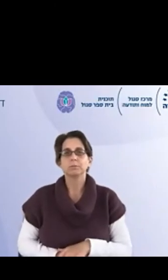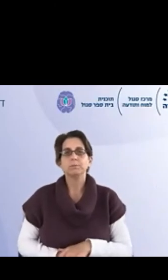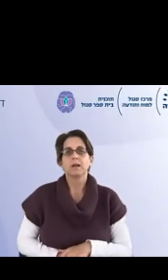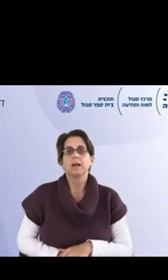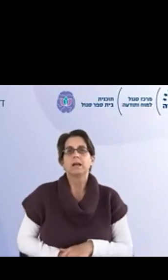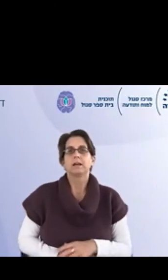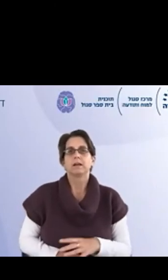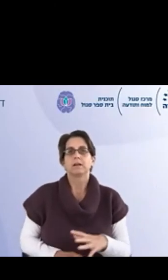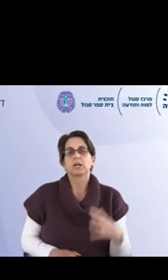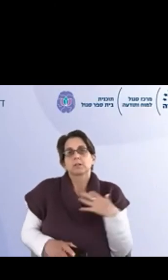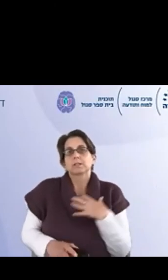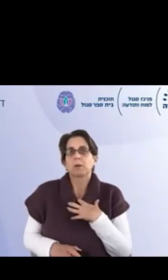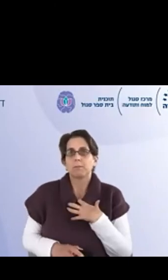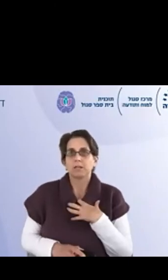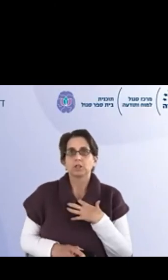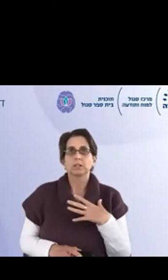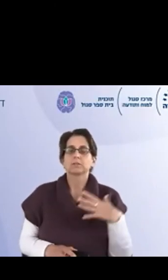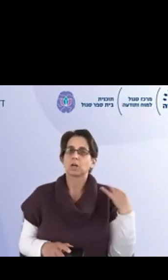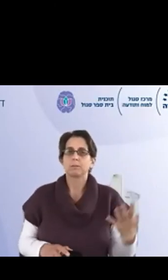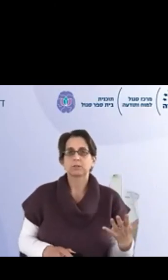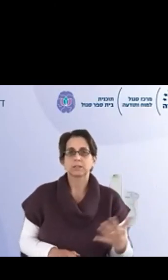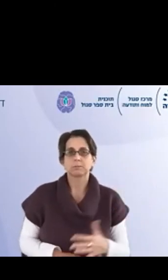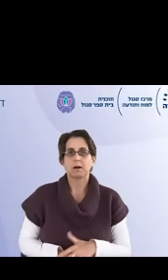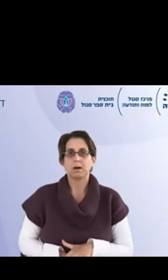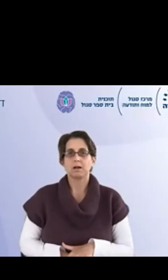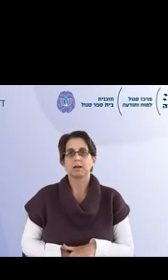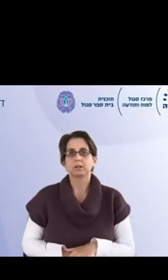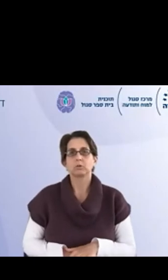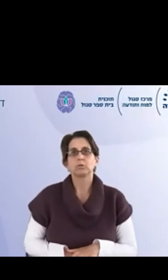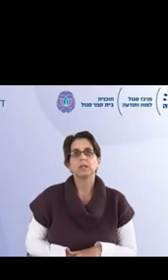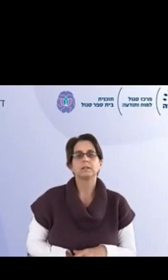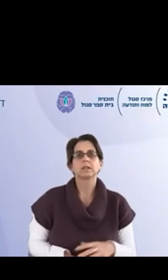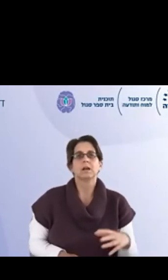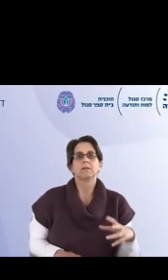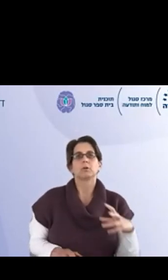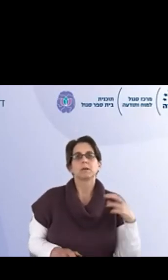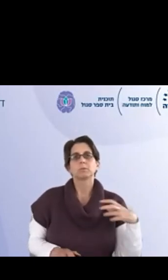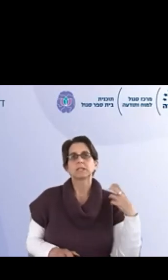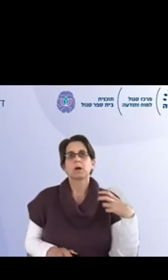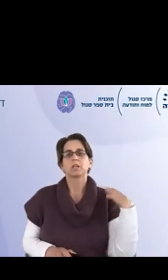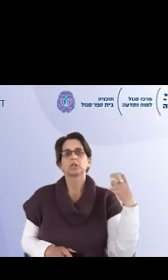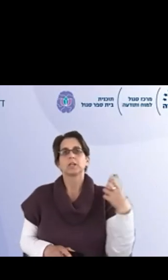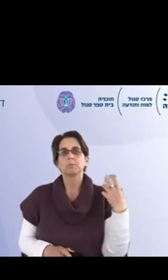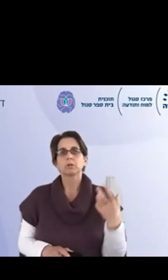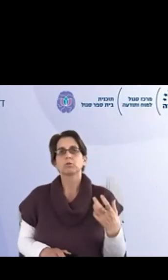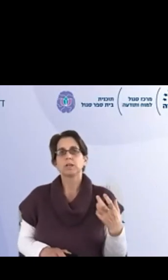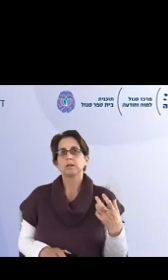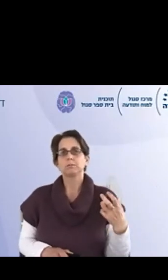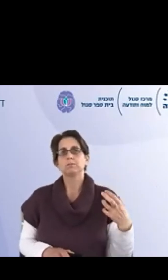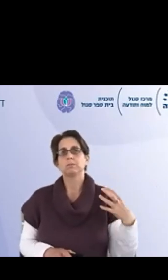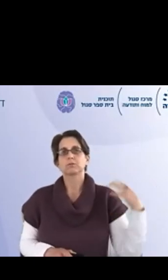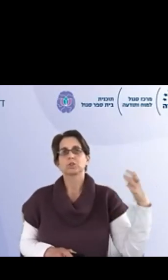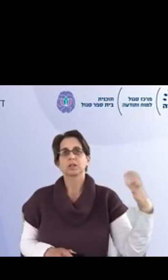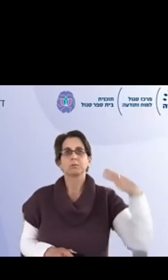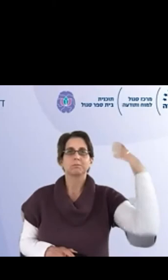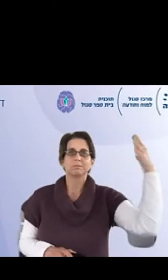סיפורים. אפשר לעשות את זה ברמה האישית, אפשר גם לעשות את זה ברמה הארגונית. אנחנו אומרים שבעצם החיישנים הארגונים